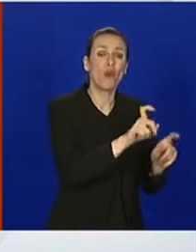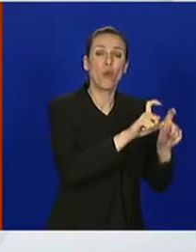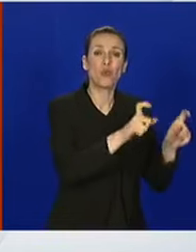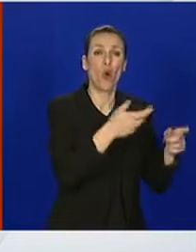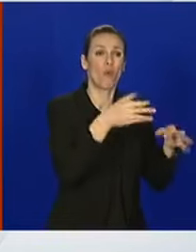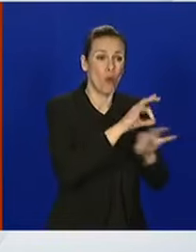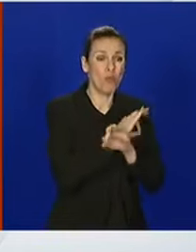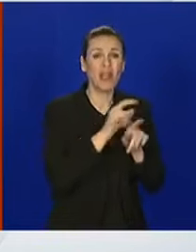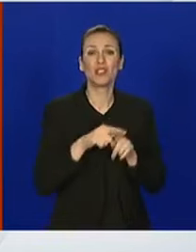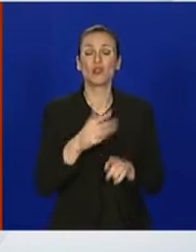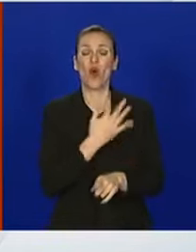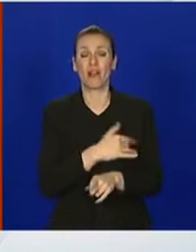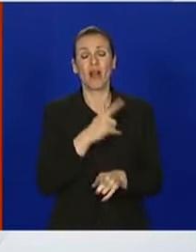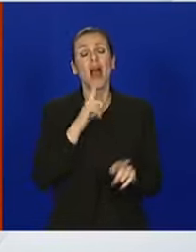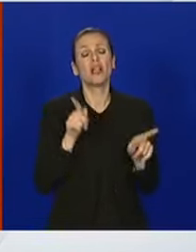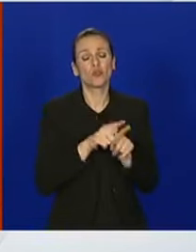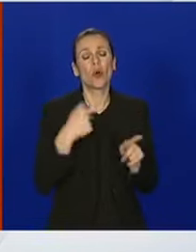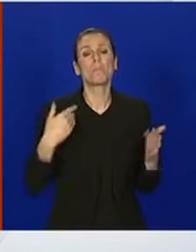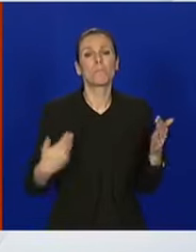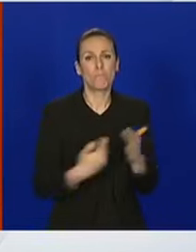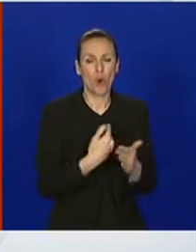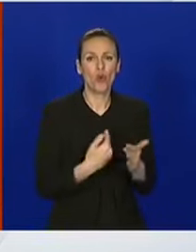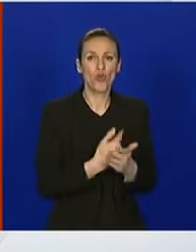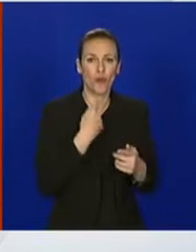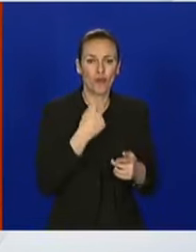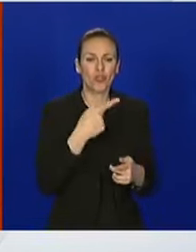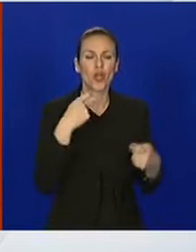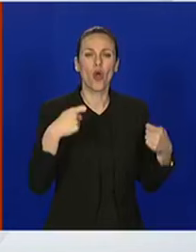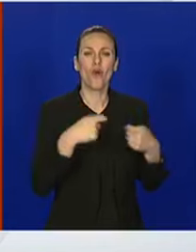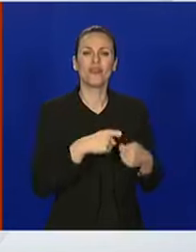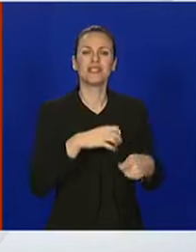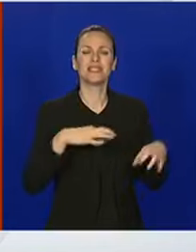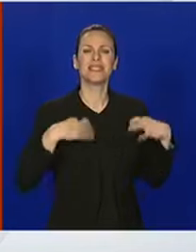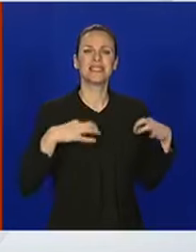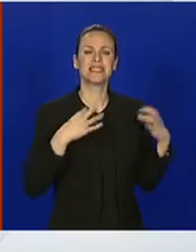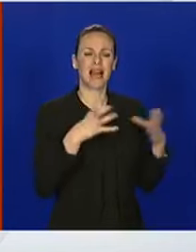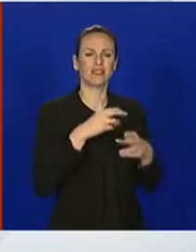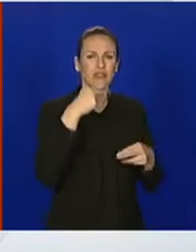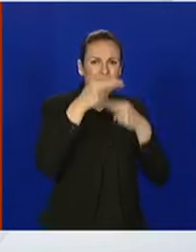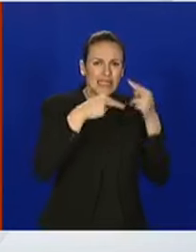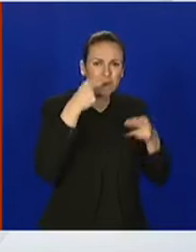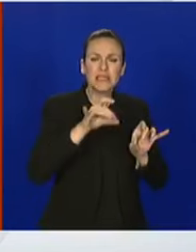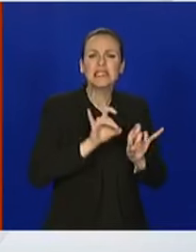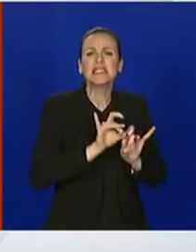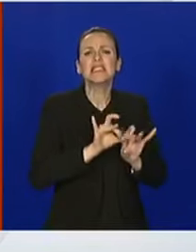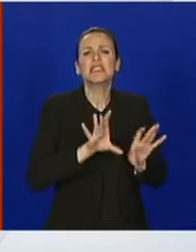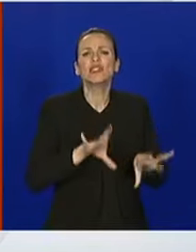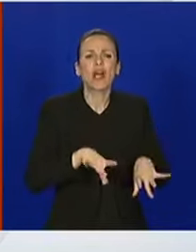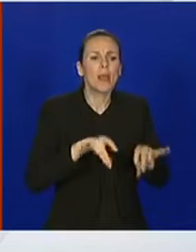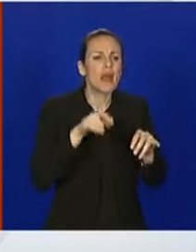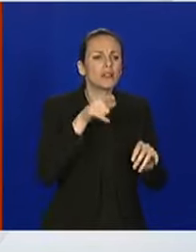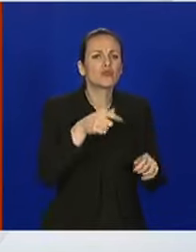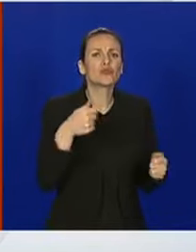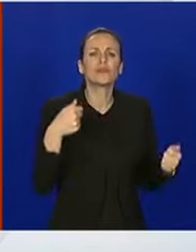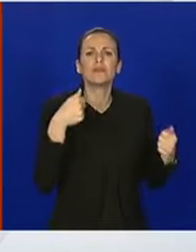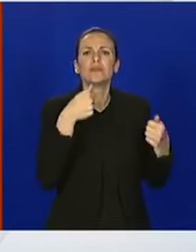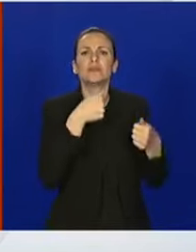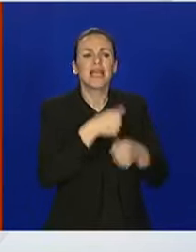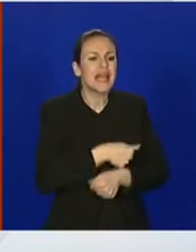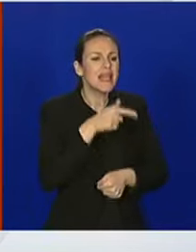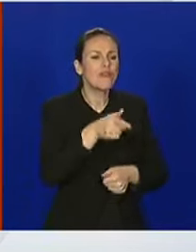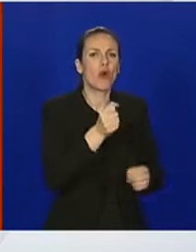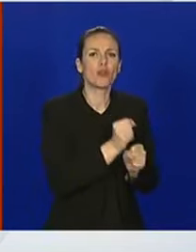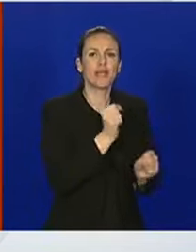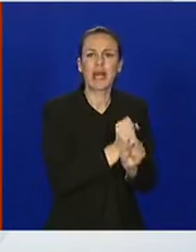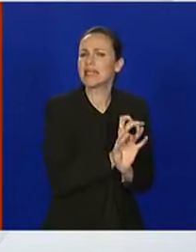i mogu ponoviti, da u kontekstu zdravstvenog sektora, zdravstvena inspekcija nije našlo nekakvog pogrešaka